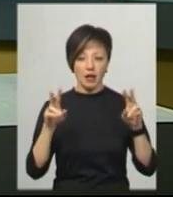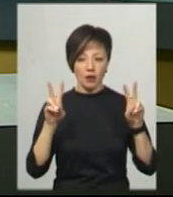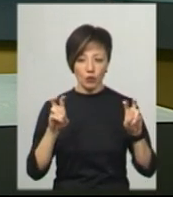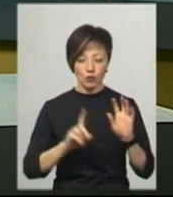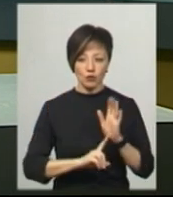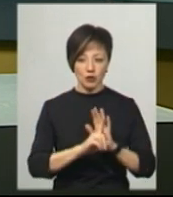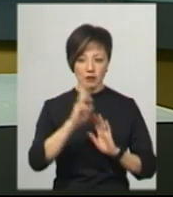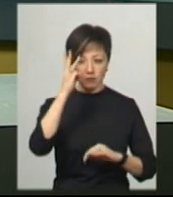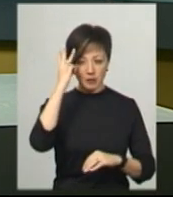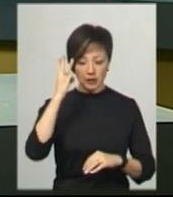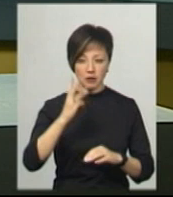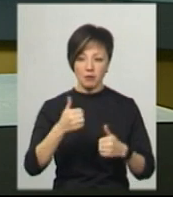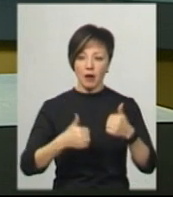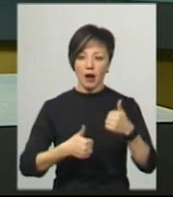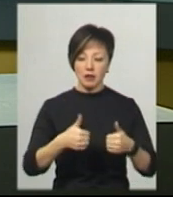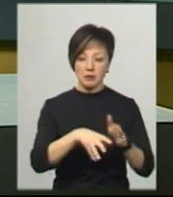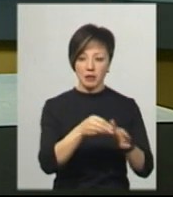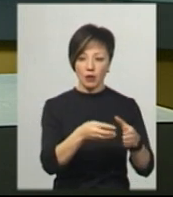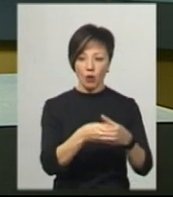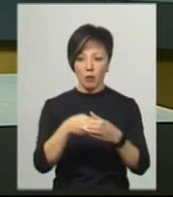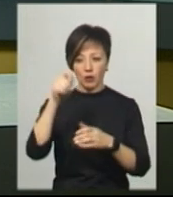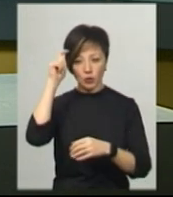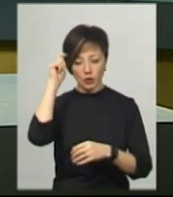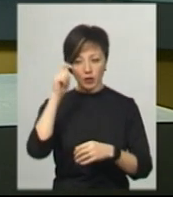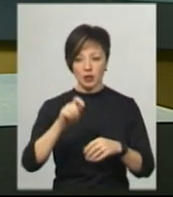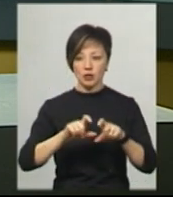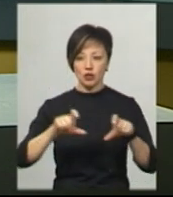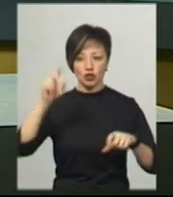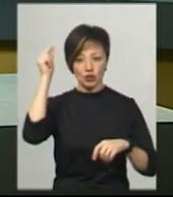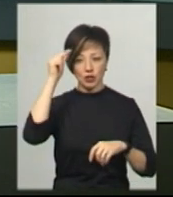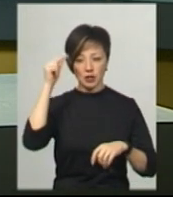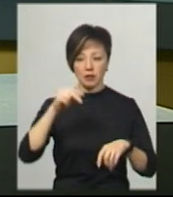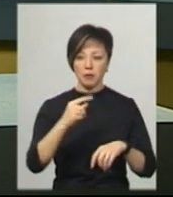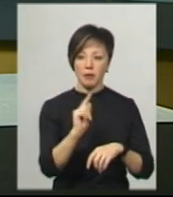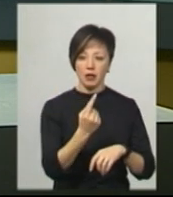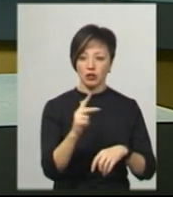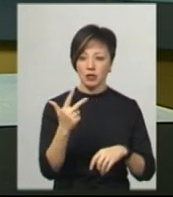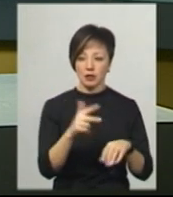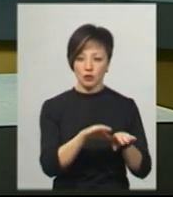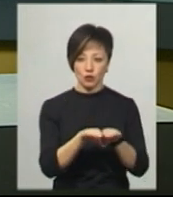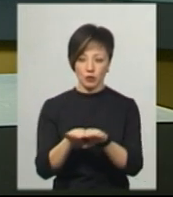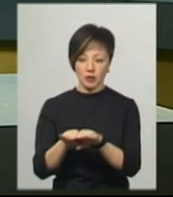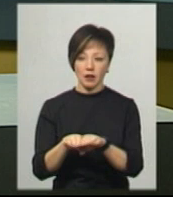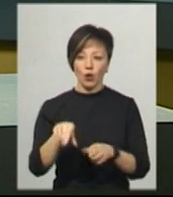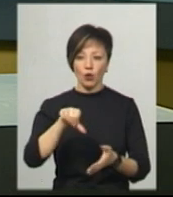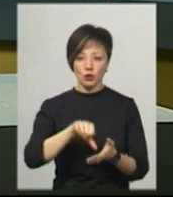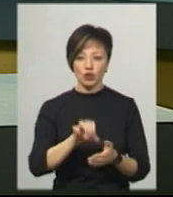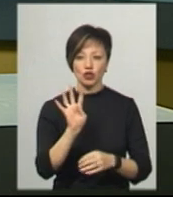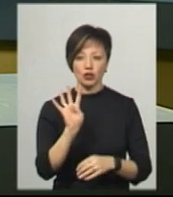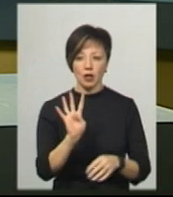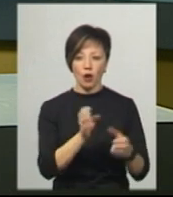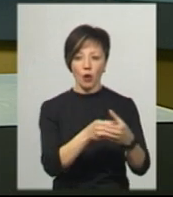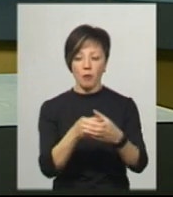Хмельницькому. У ньому змагаються збірні команди юнаків загальноосвітніх навчальних закладів перших третіх ступенів. Участь бере 4